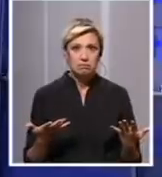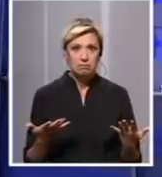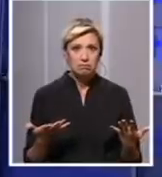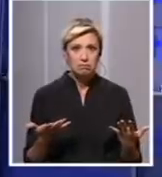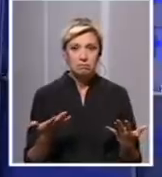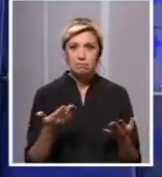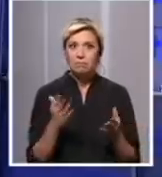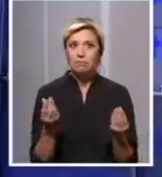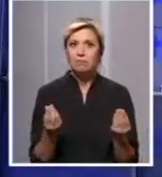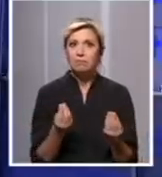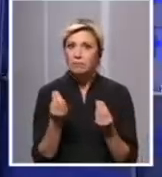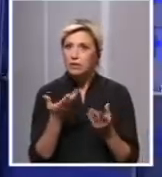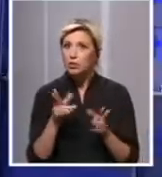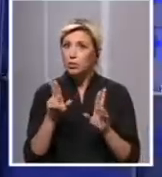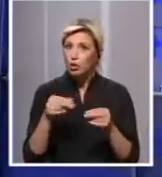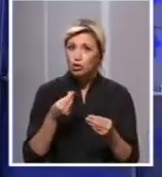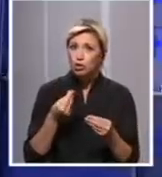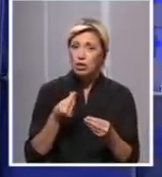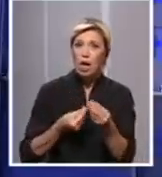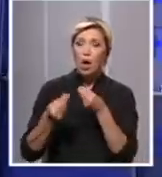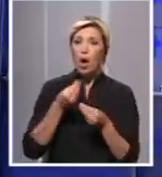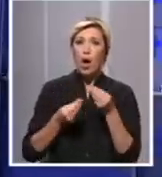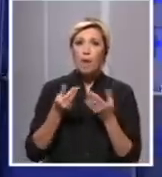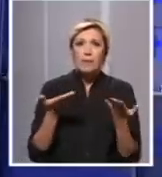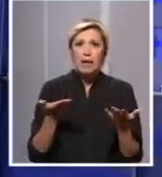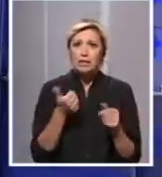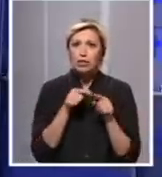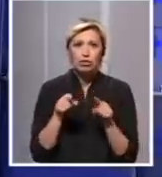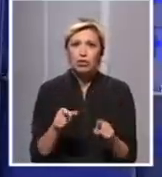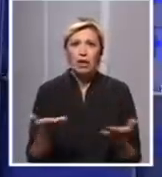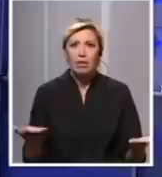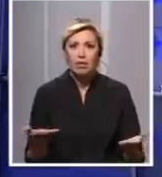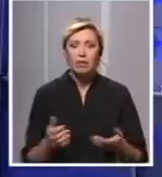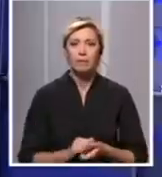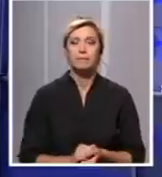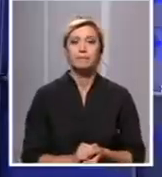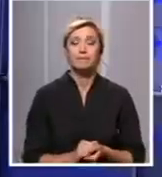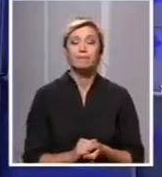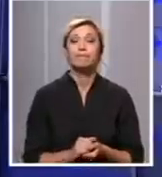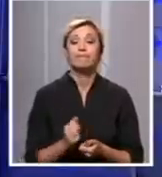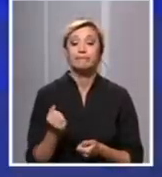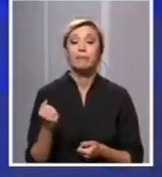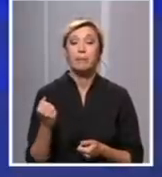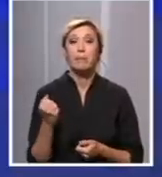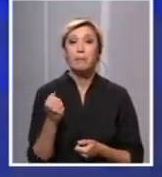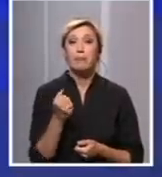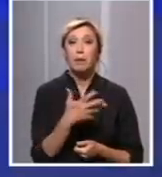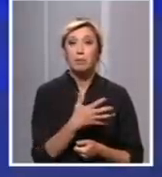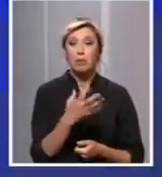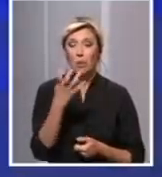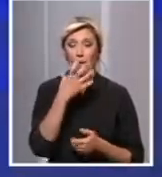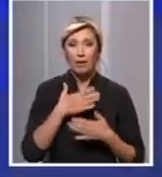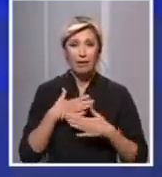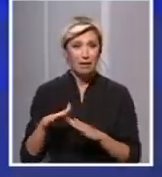Imate li objašnjenje? Da li uopšte možete tako? Kako da to tumačimo? Broj osoba koje se nalaze na respiratoru nam